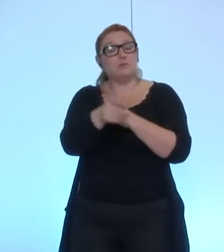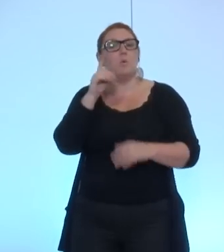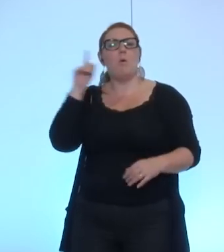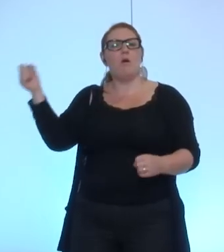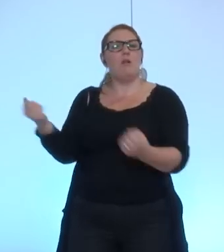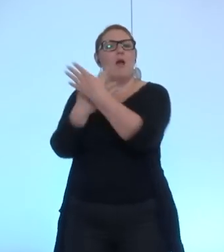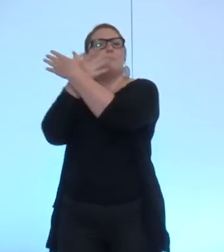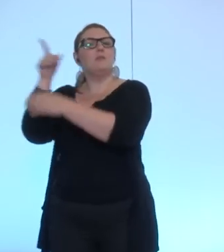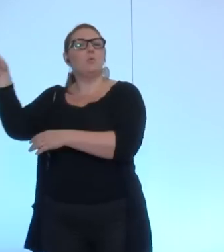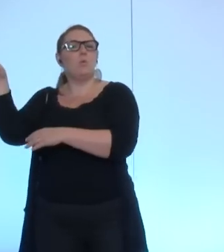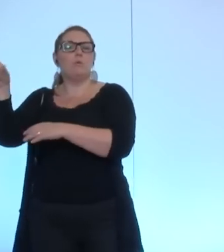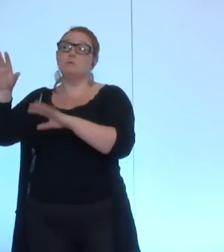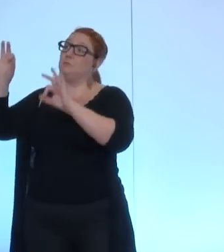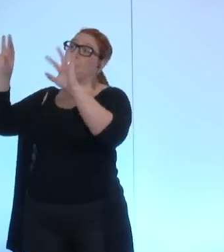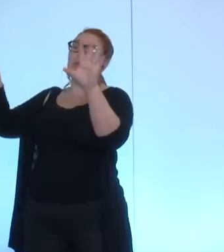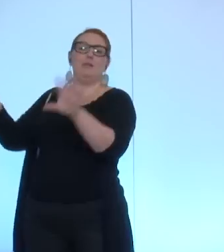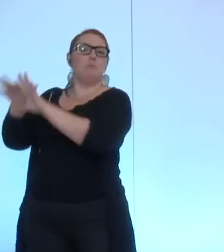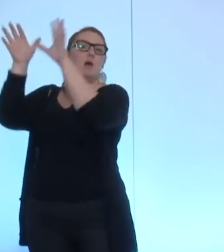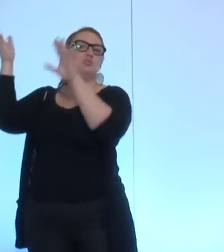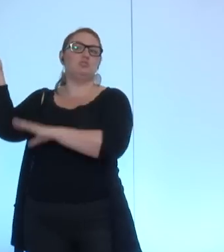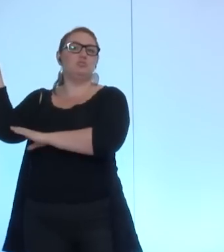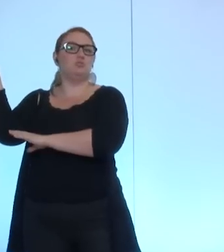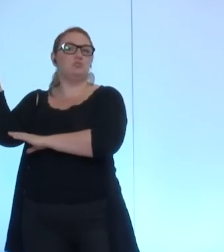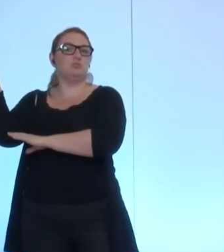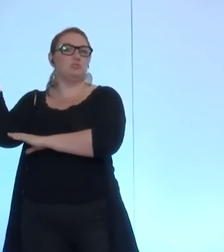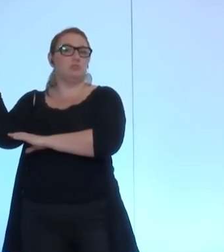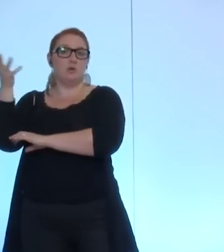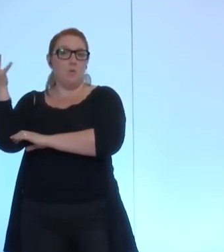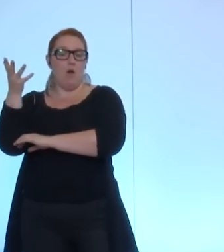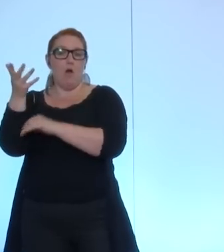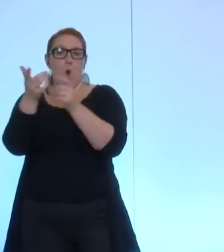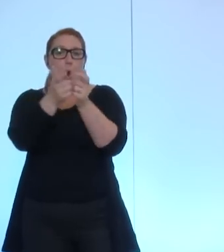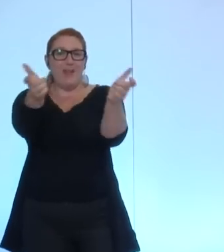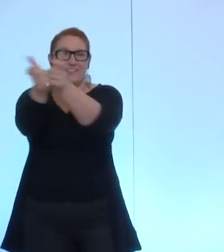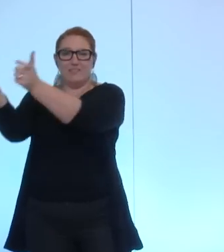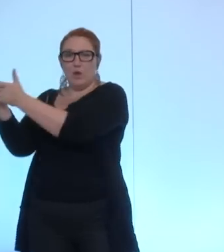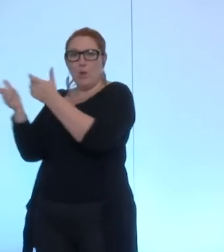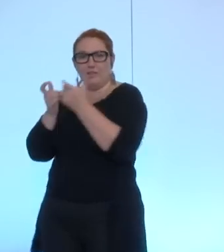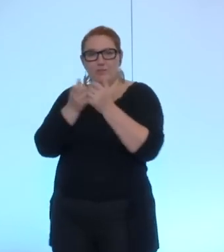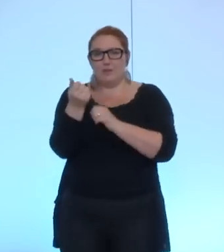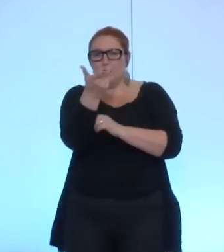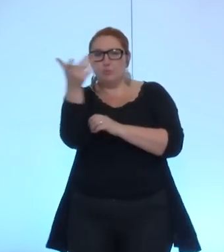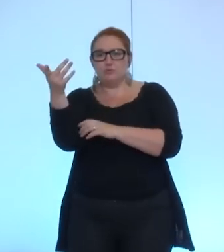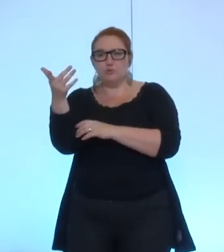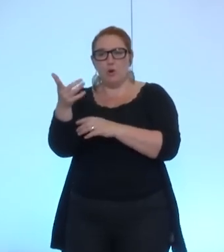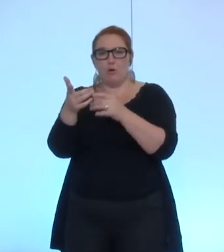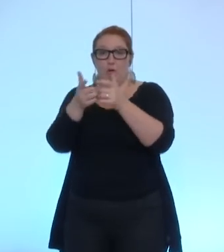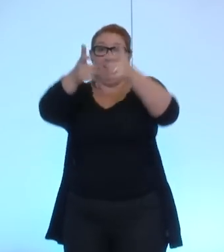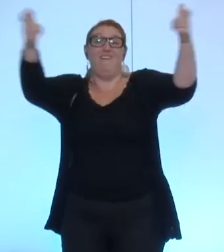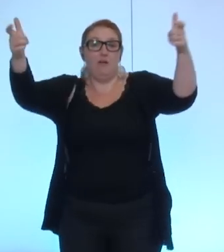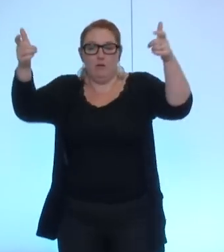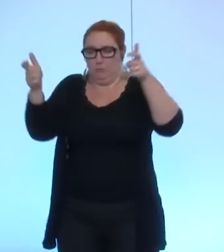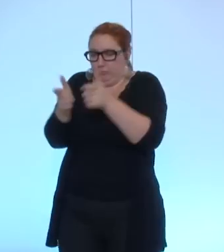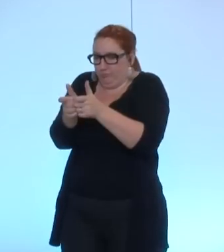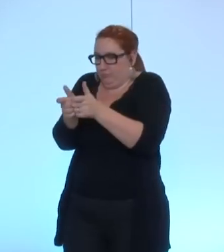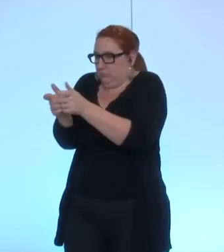dans ce qu'elle représente c'est dire la mise en commun de plusieurs collectivités dont la taille est quand même très très différente on peut